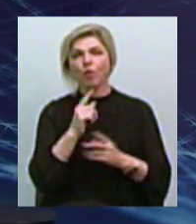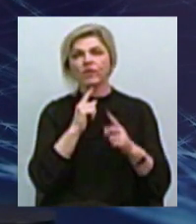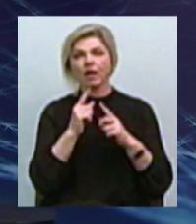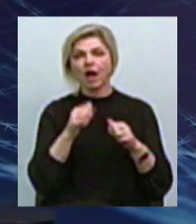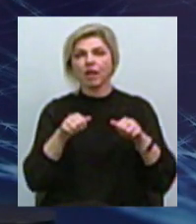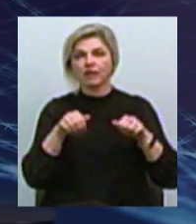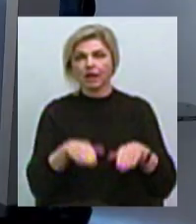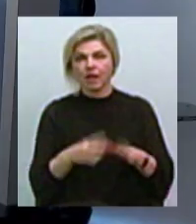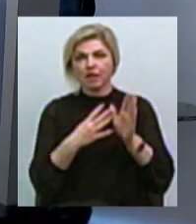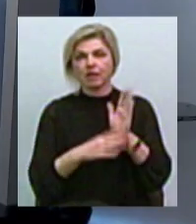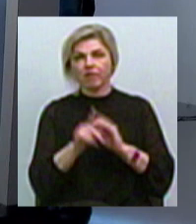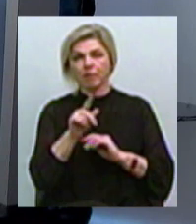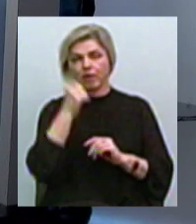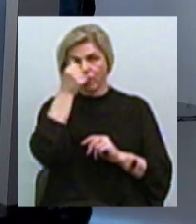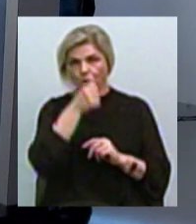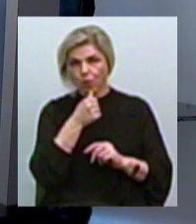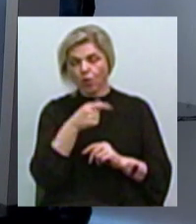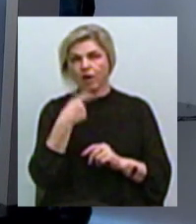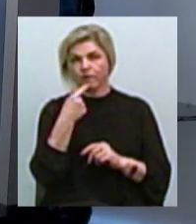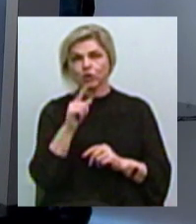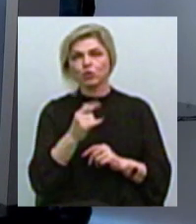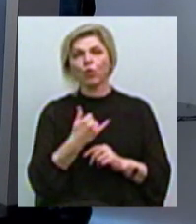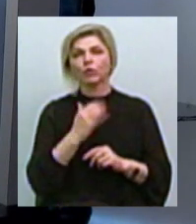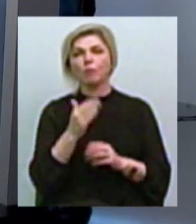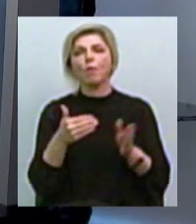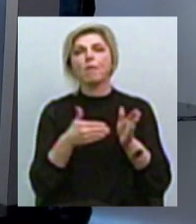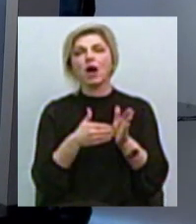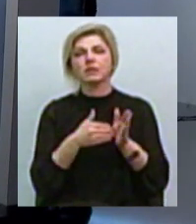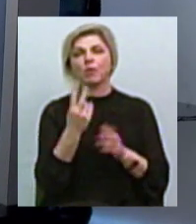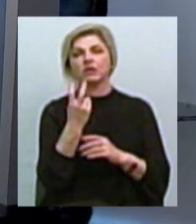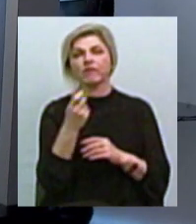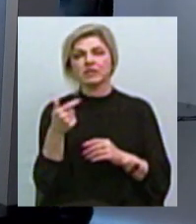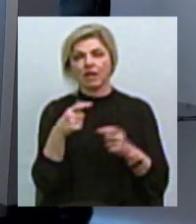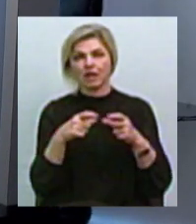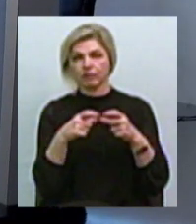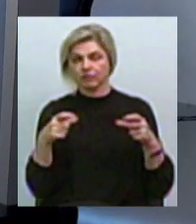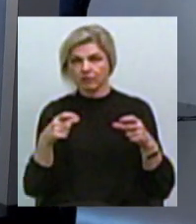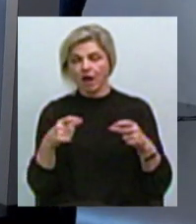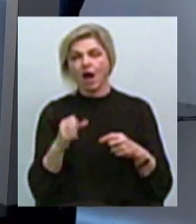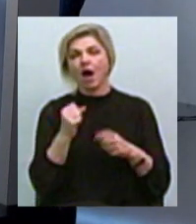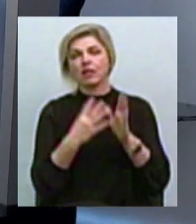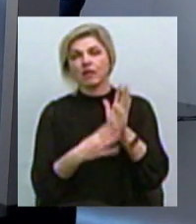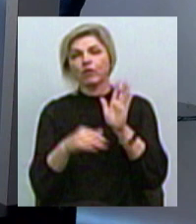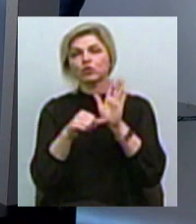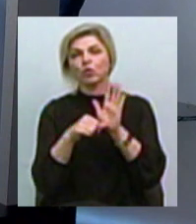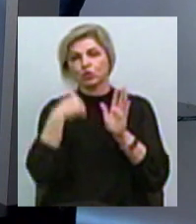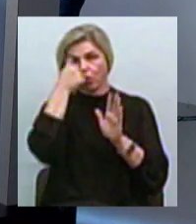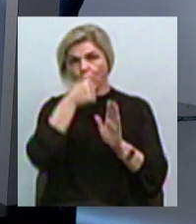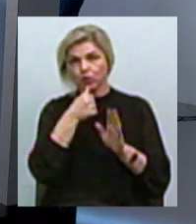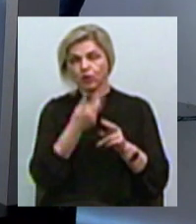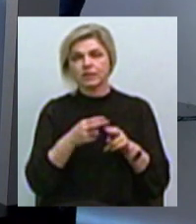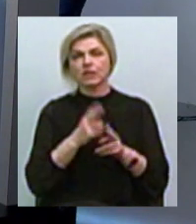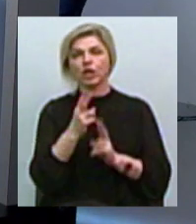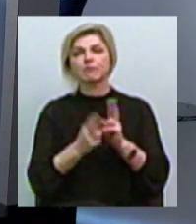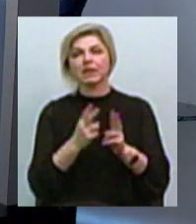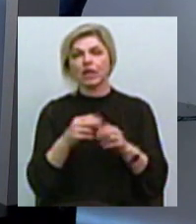року сказала, що у нас буде максимум 200 У 96-му році це рішення змінили і